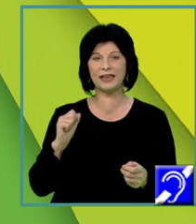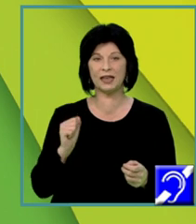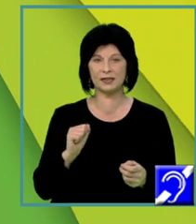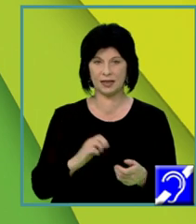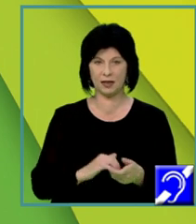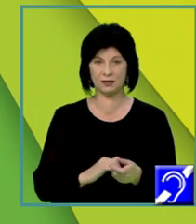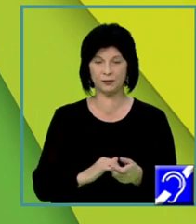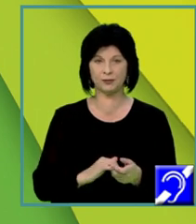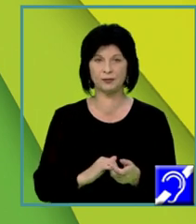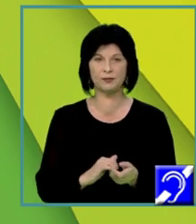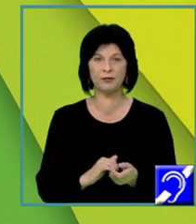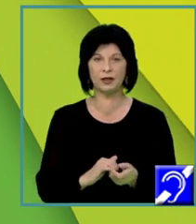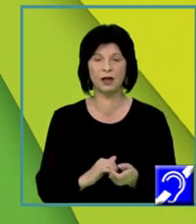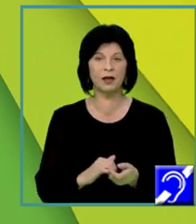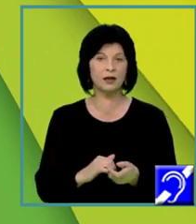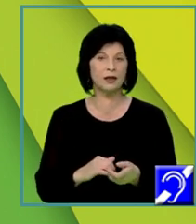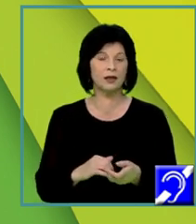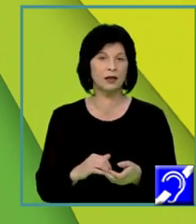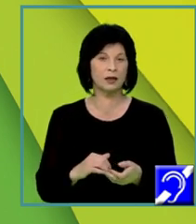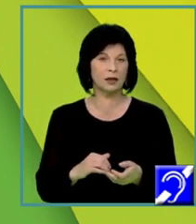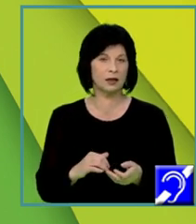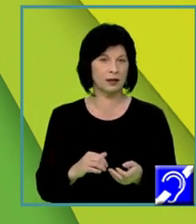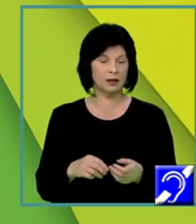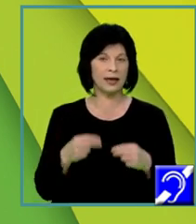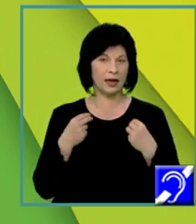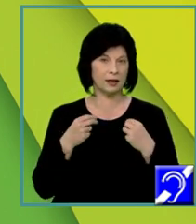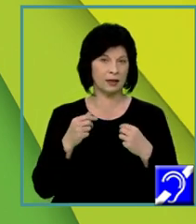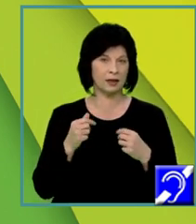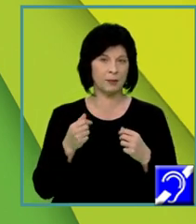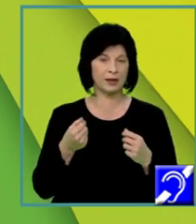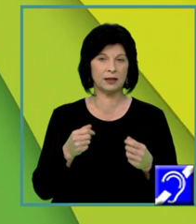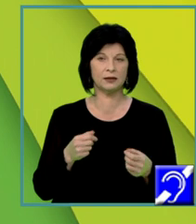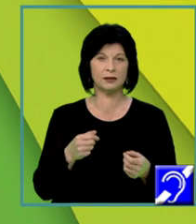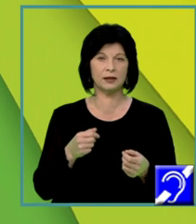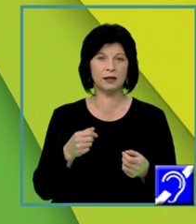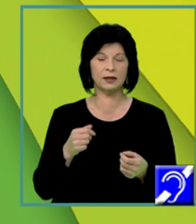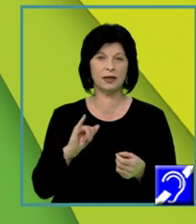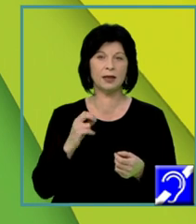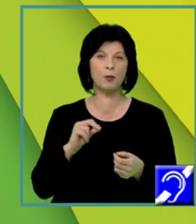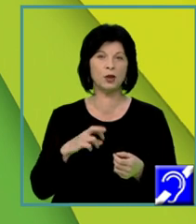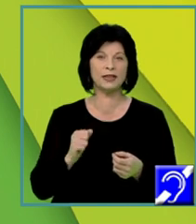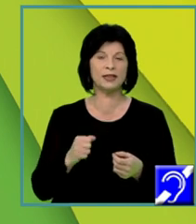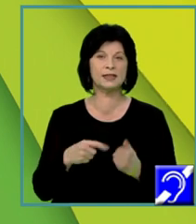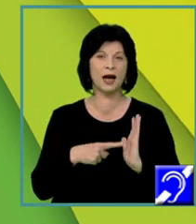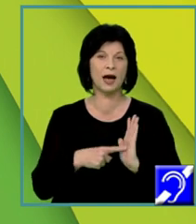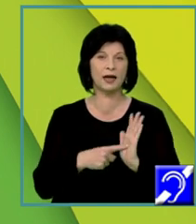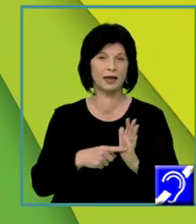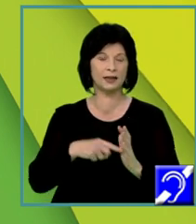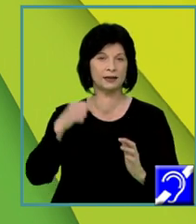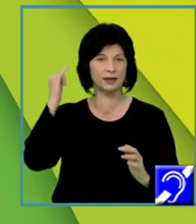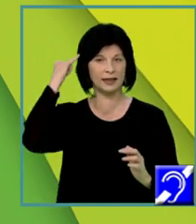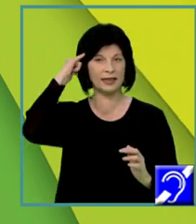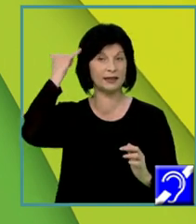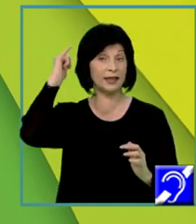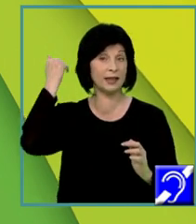ideea ce urmează a fi demonstrată, implică enunțarea temei propuse și, bineînțeles, formularea propriei opinii. Aici doresc să